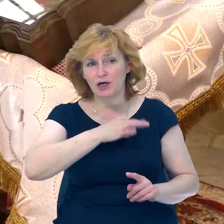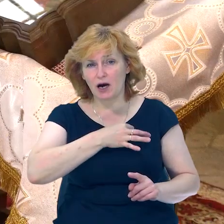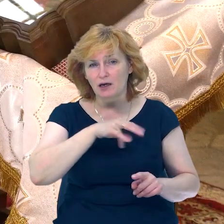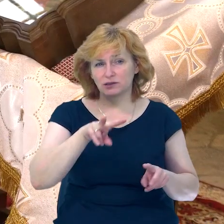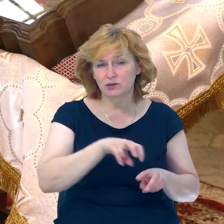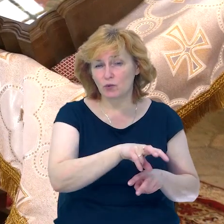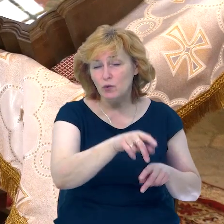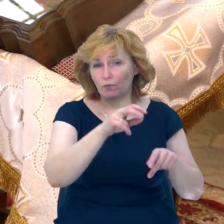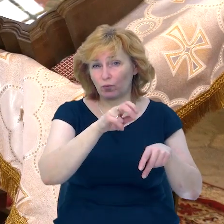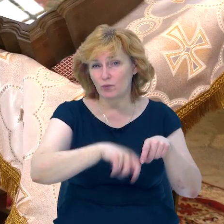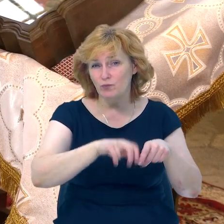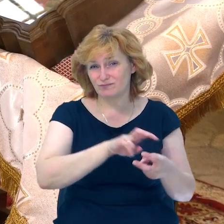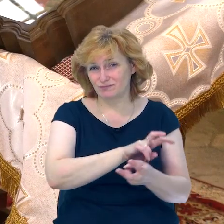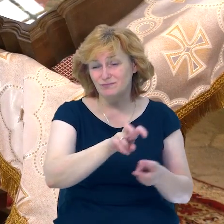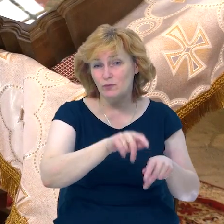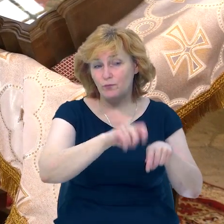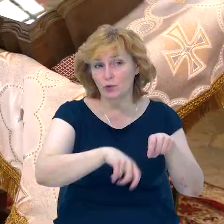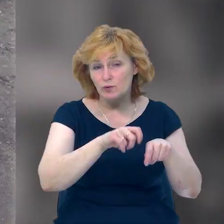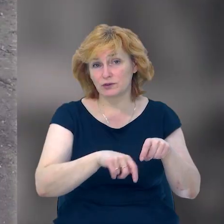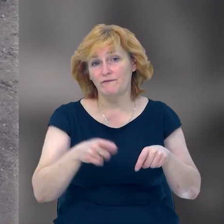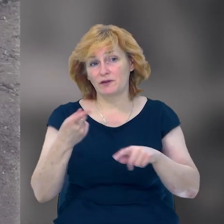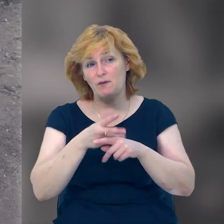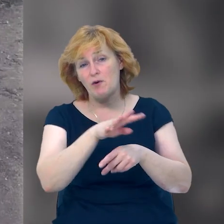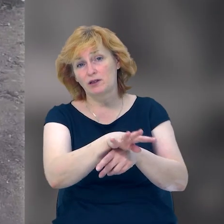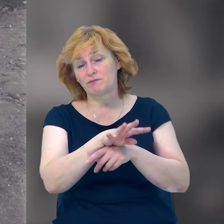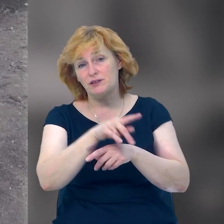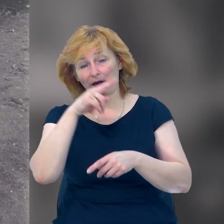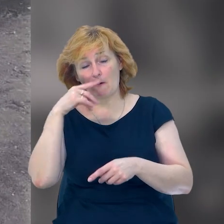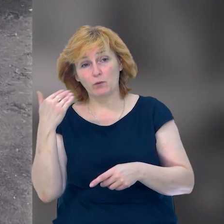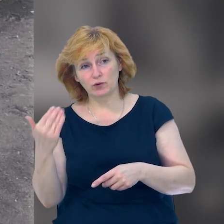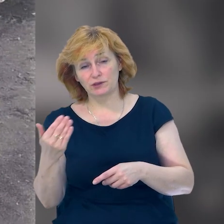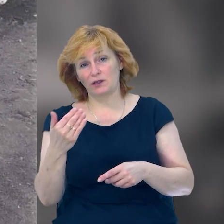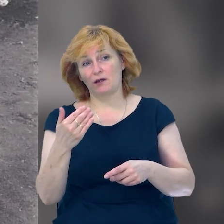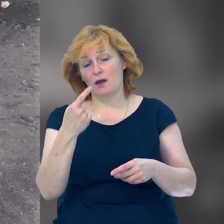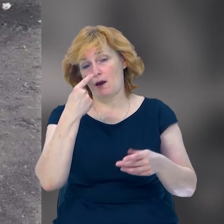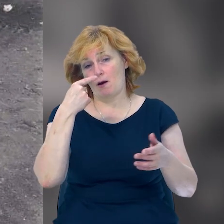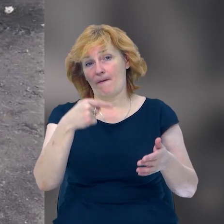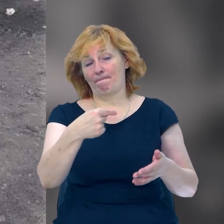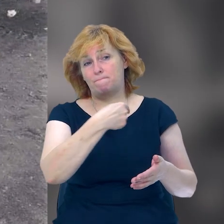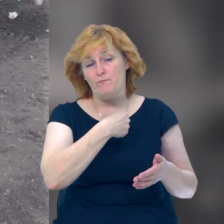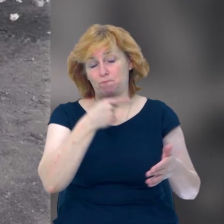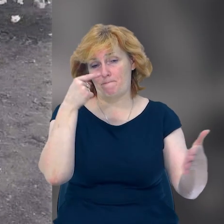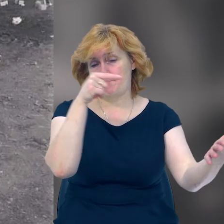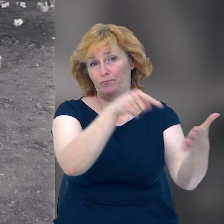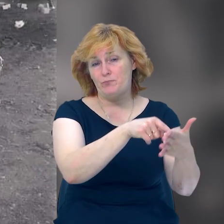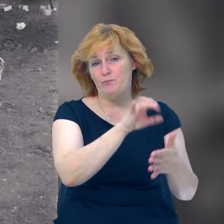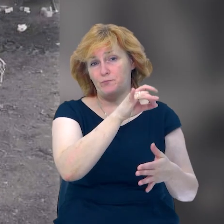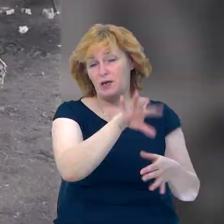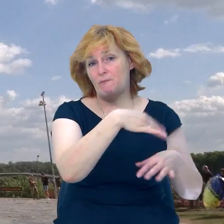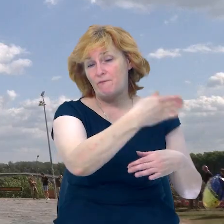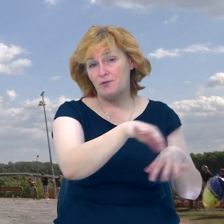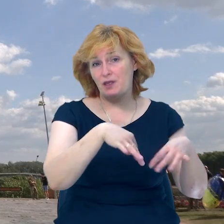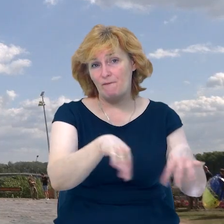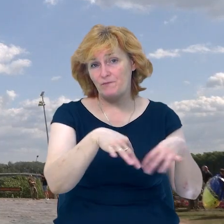вогнових позицій. Групу, в складі якої він був, обстріляла артилерія росіян. Відбулося пряме влучання в їхній автомобіль. Олександра